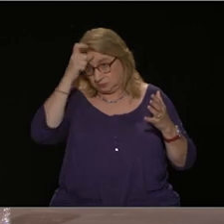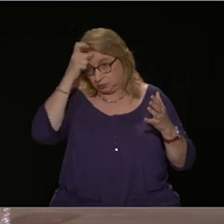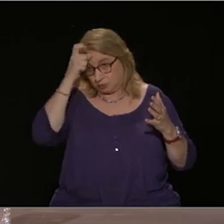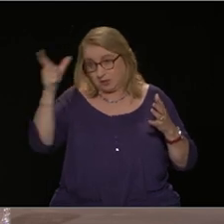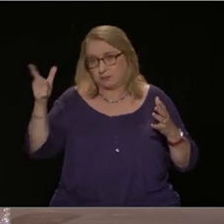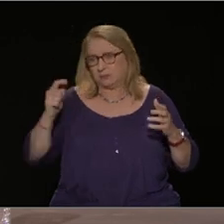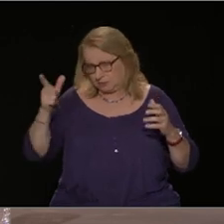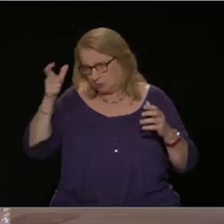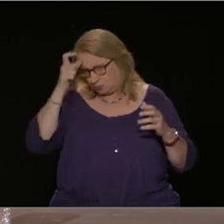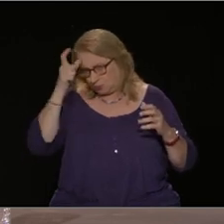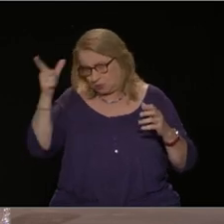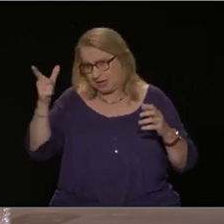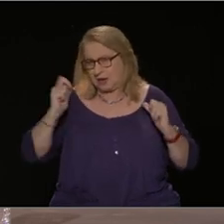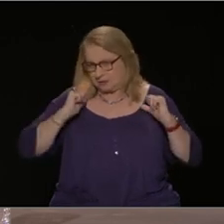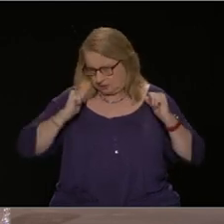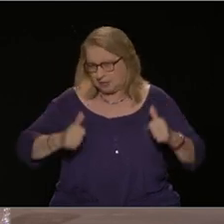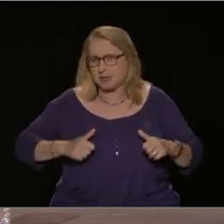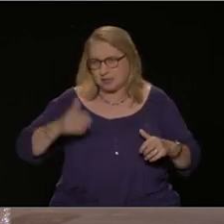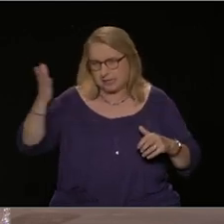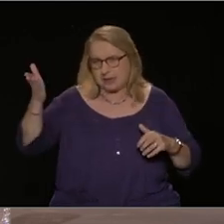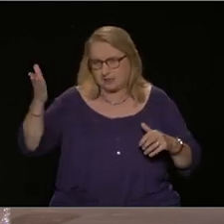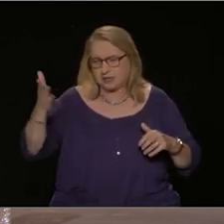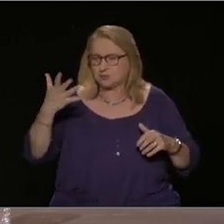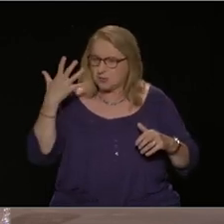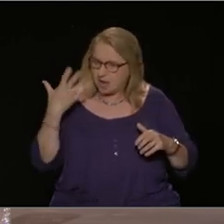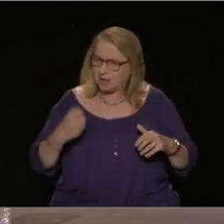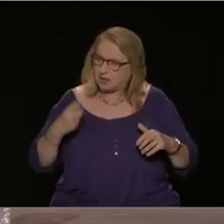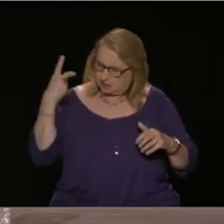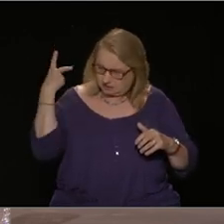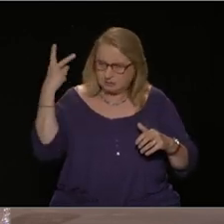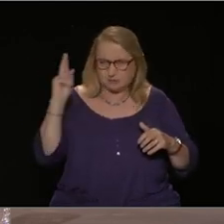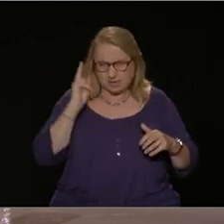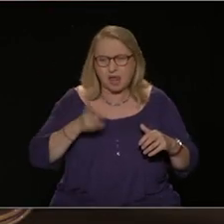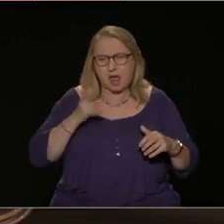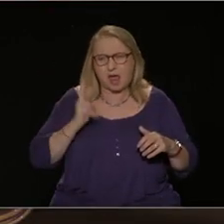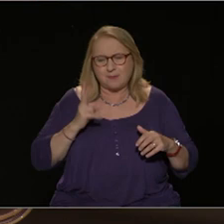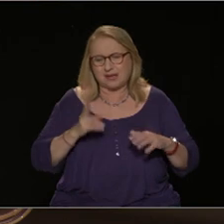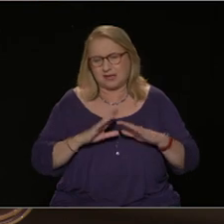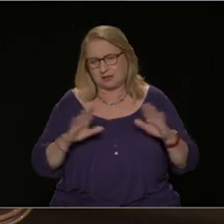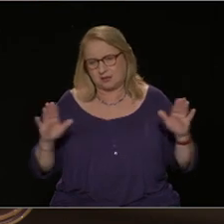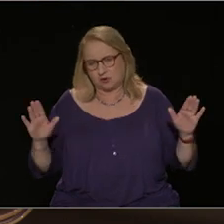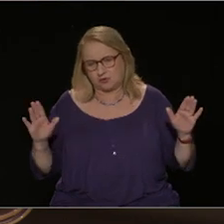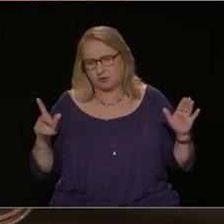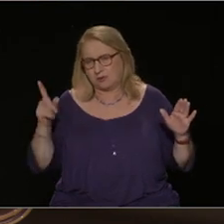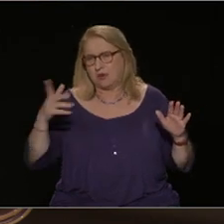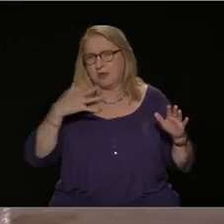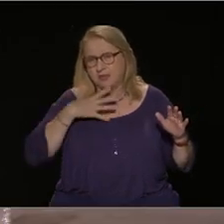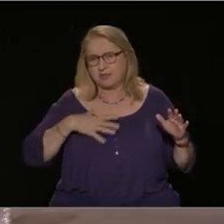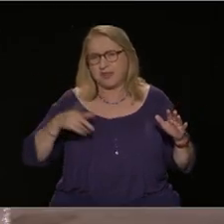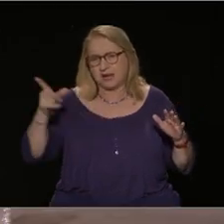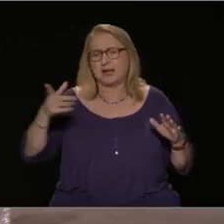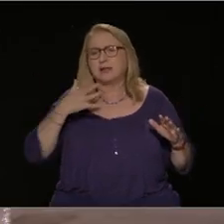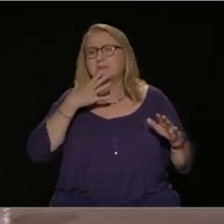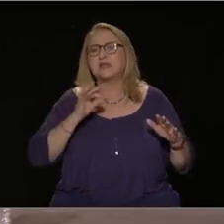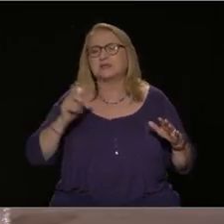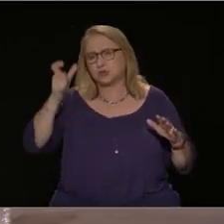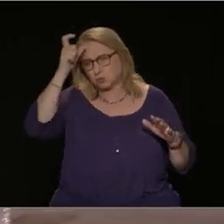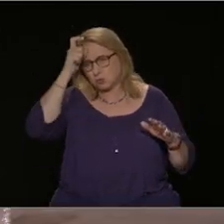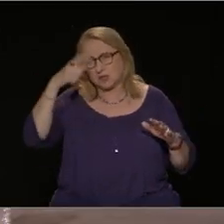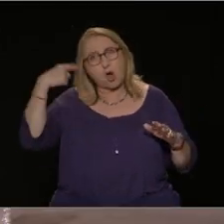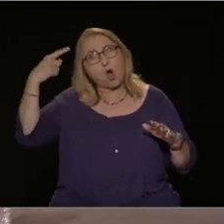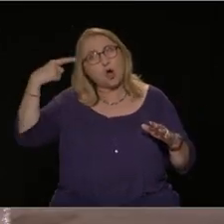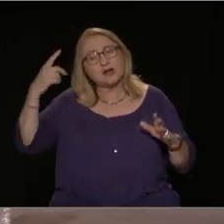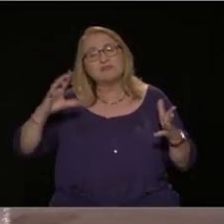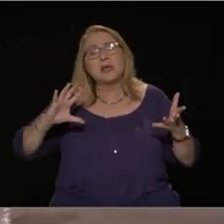καπιταλισμός, έχει τις δικές του και πολύ επικίνδυνες βλέψεις, άλλωστε επιδιώκει να γίνει ένας παγκόσμιος παίχτης, αυτό είναι γεγονός.